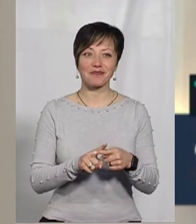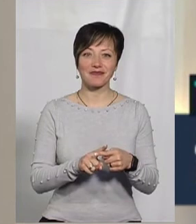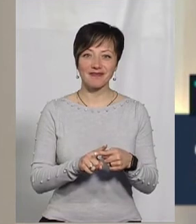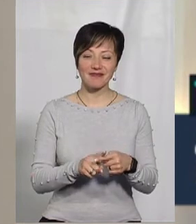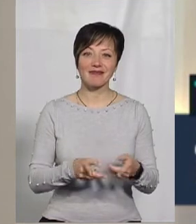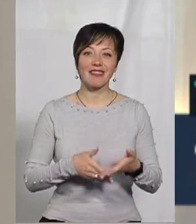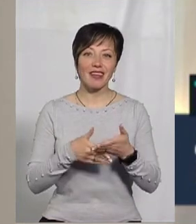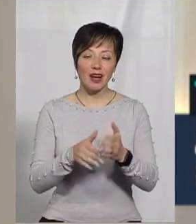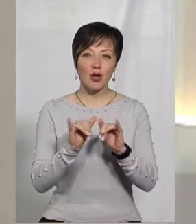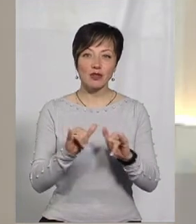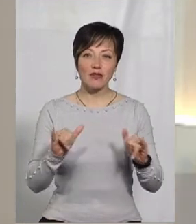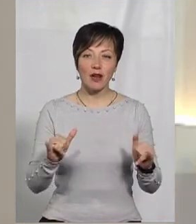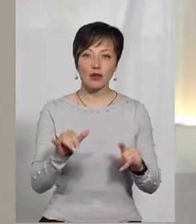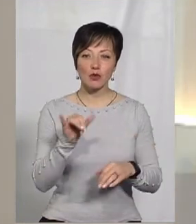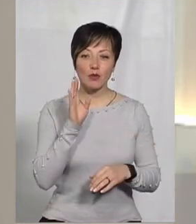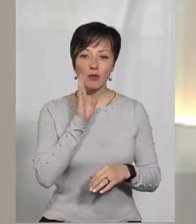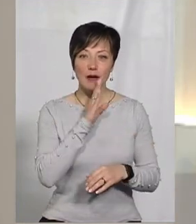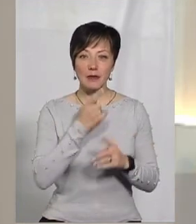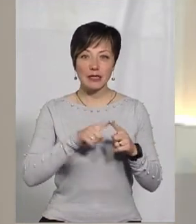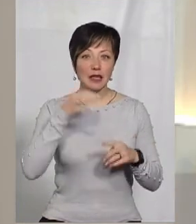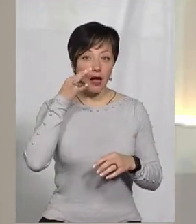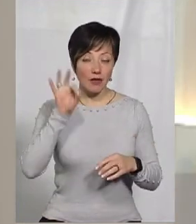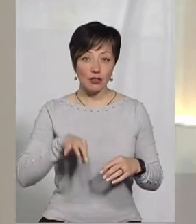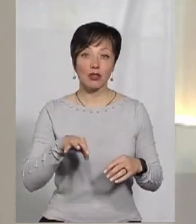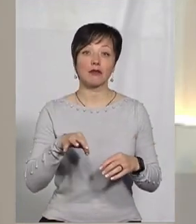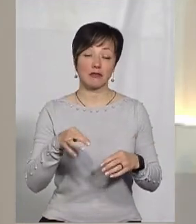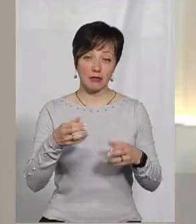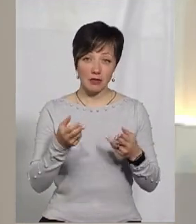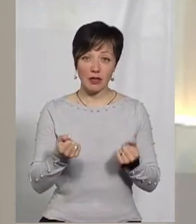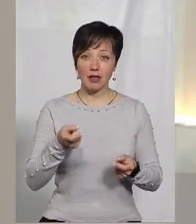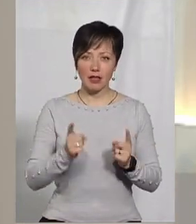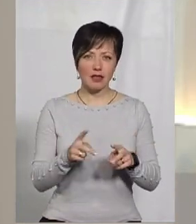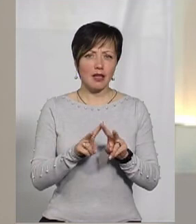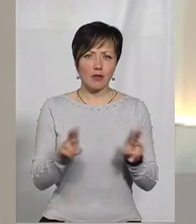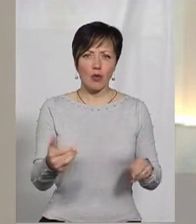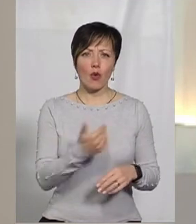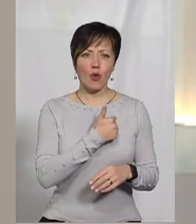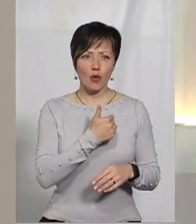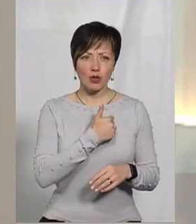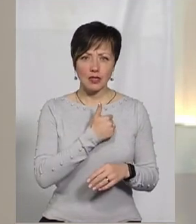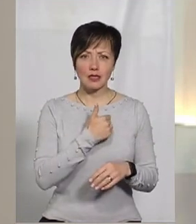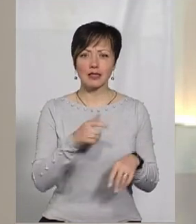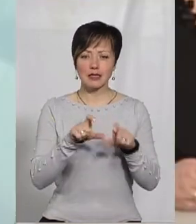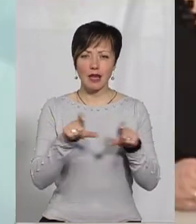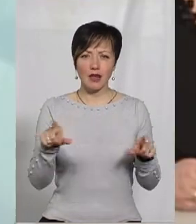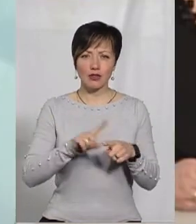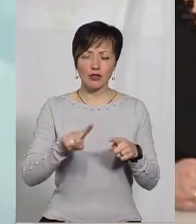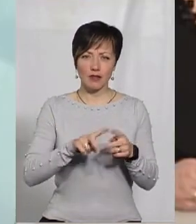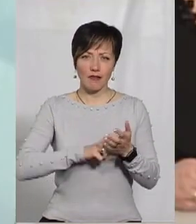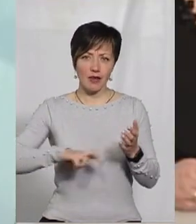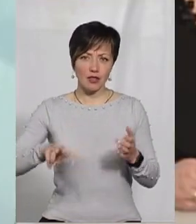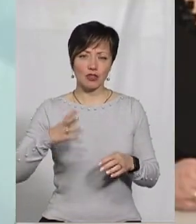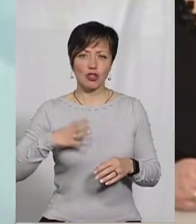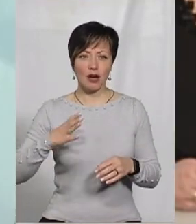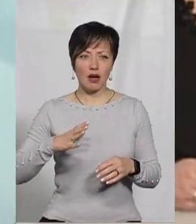допомагаєте в цьому? І вона вже, звісно, вона так само хоче з закладу скоріше вийти